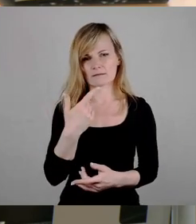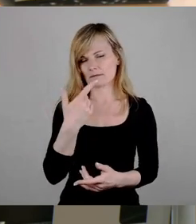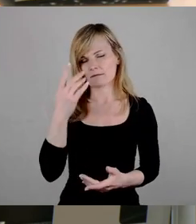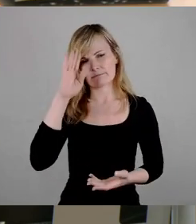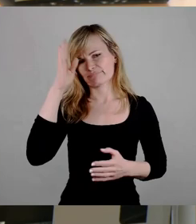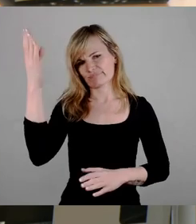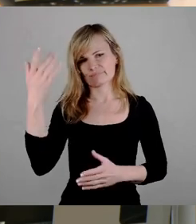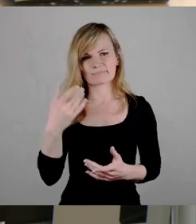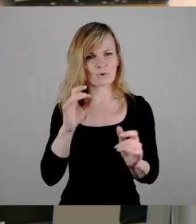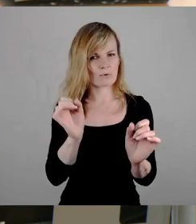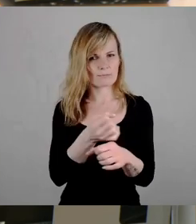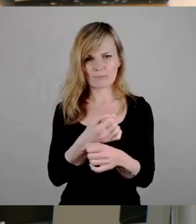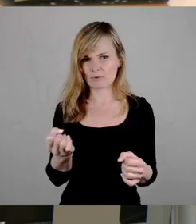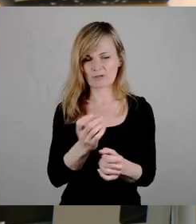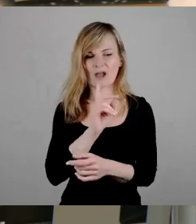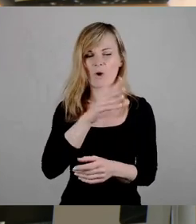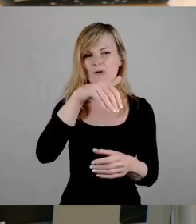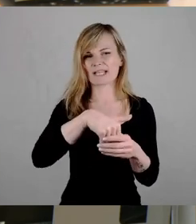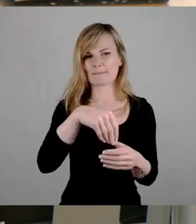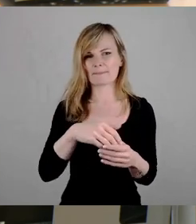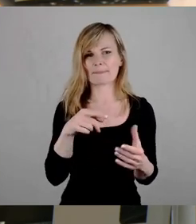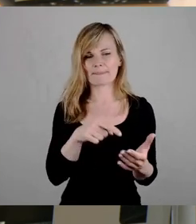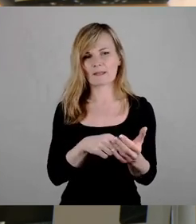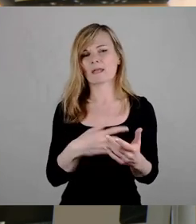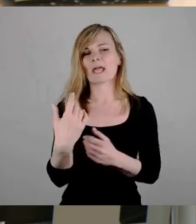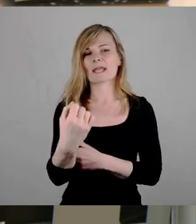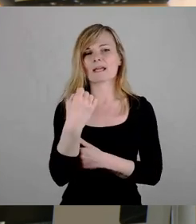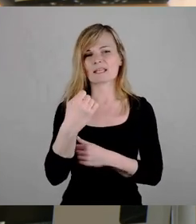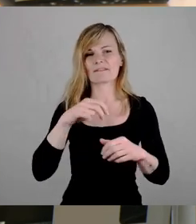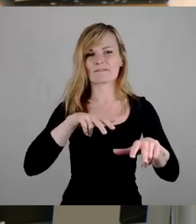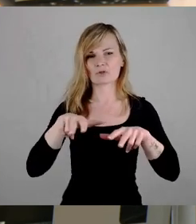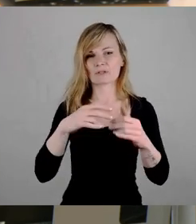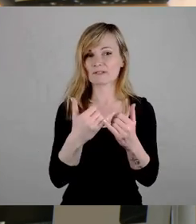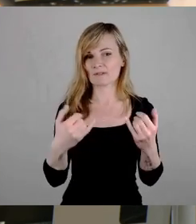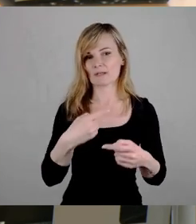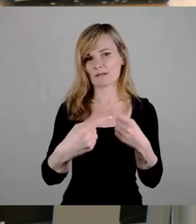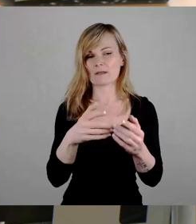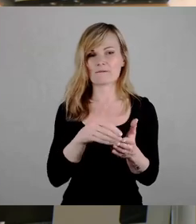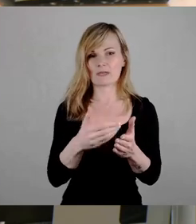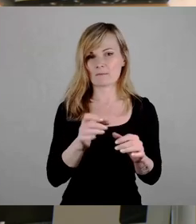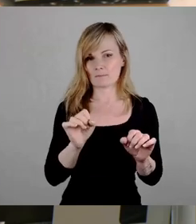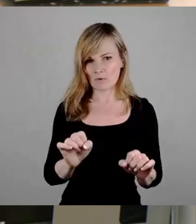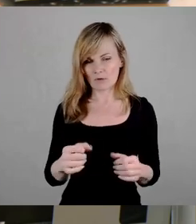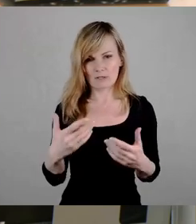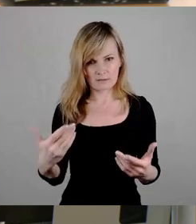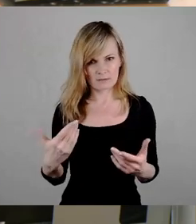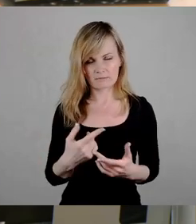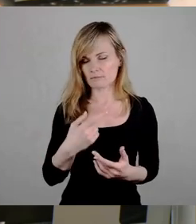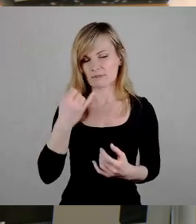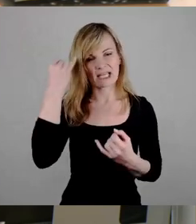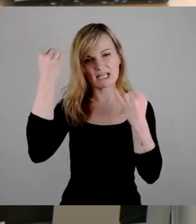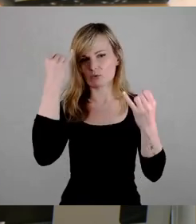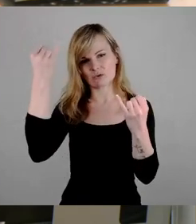dort auch insinuiert, wie das energiewirtschaftlich weiter betrieben werden kann. Völlig illusorisch, so etwas zu machen.